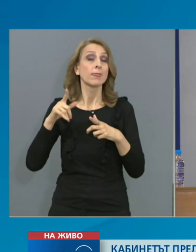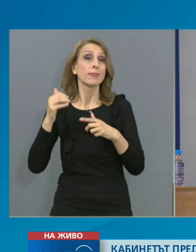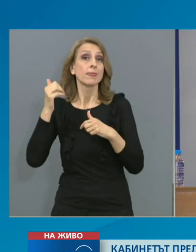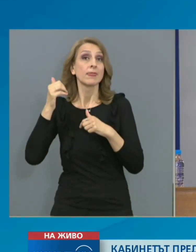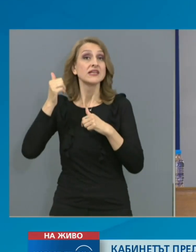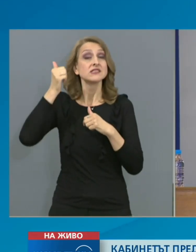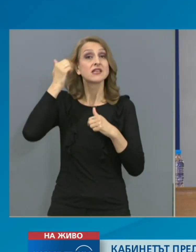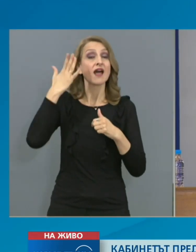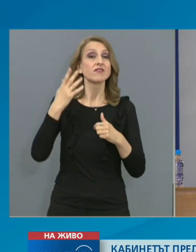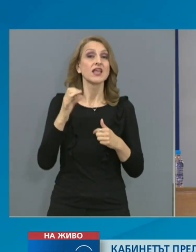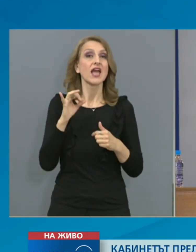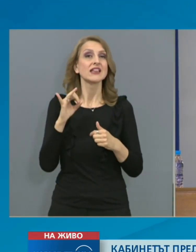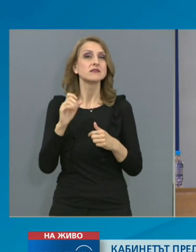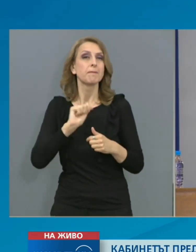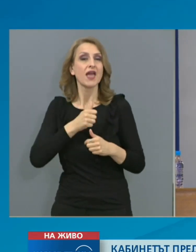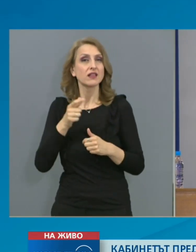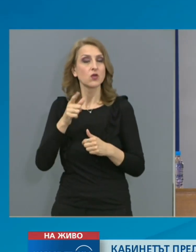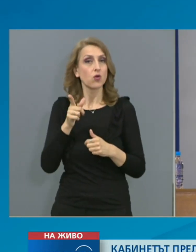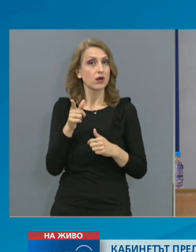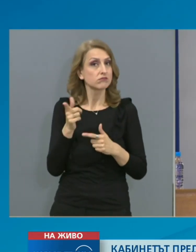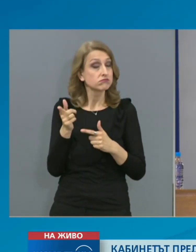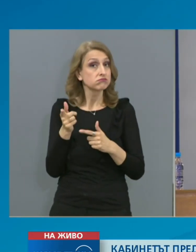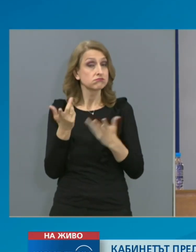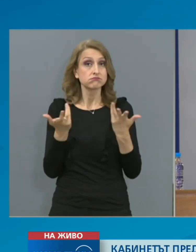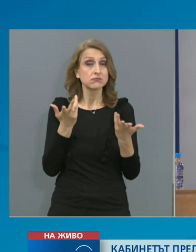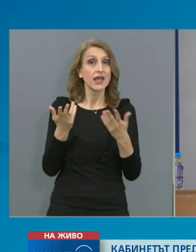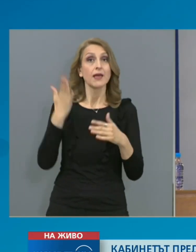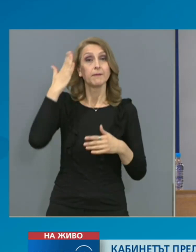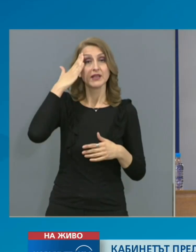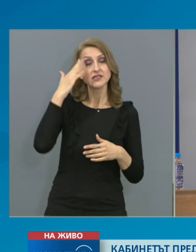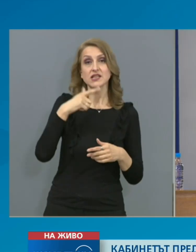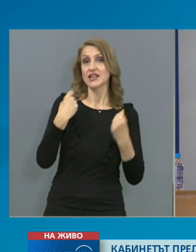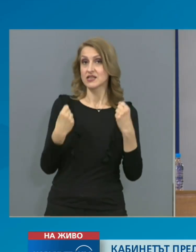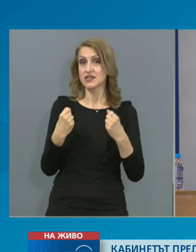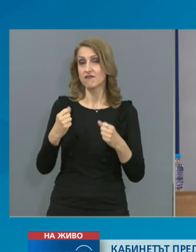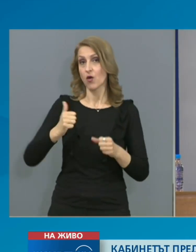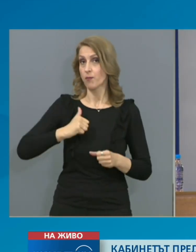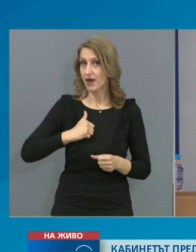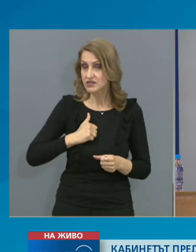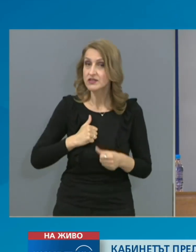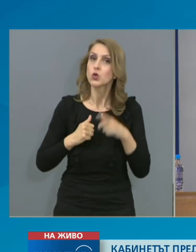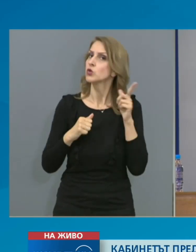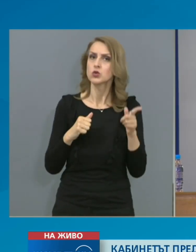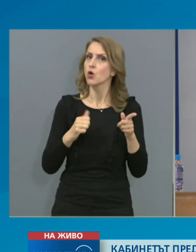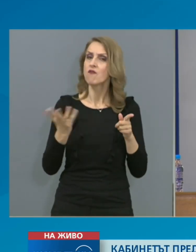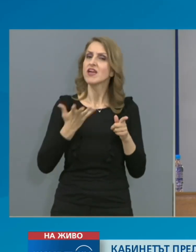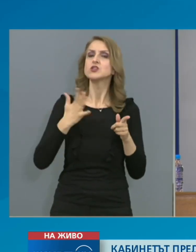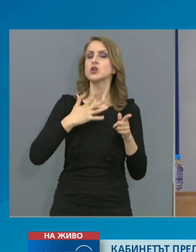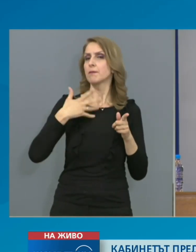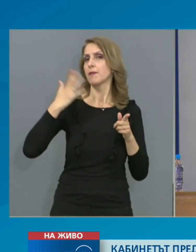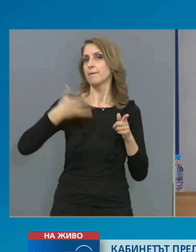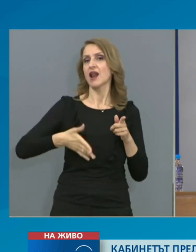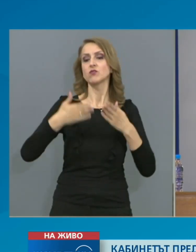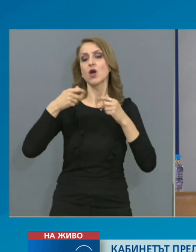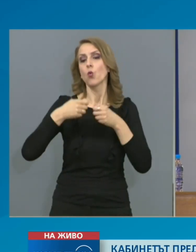здравен инспектор? Всъщност, Министрът на здравеопазването е да удължава или да отменя